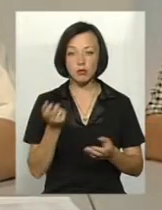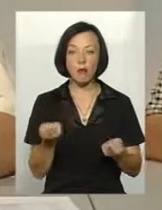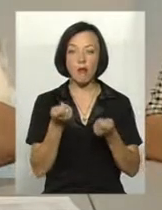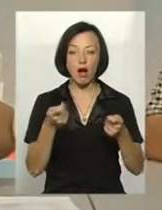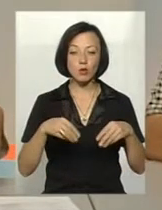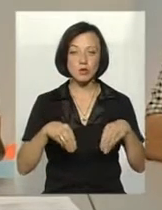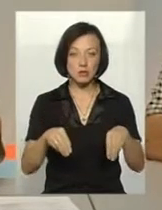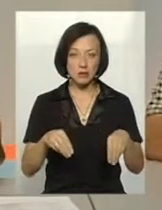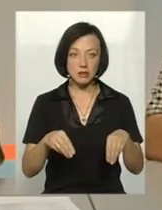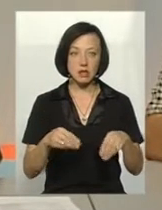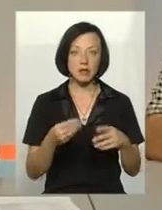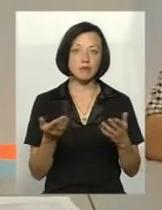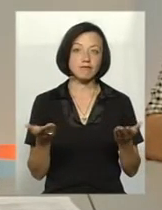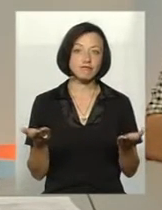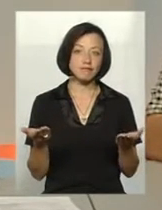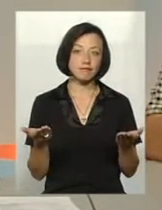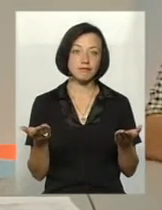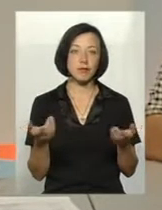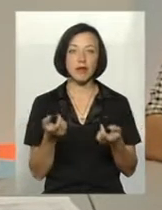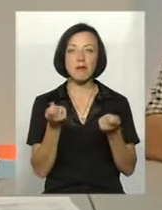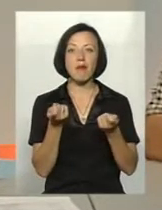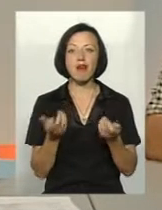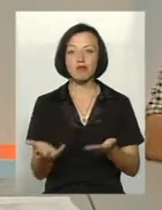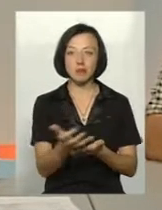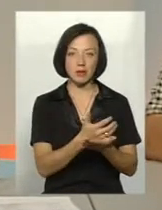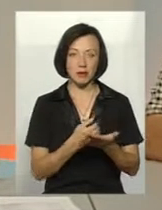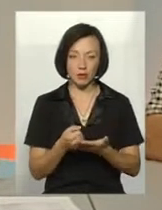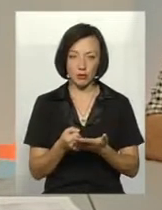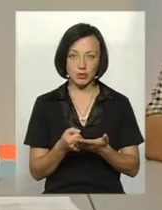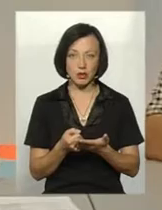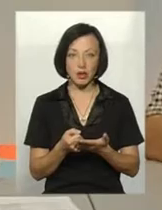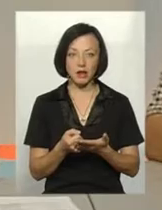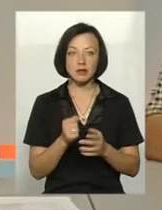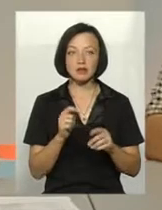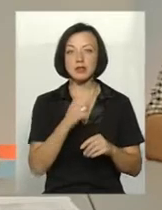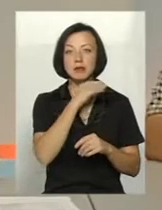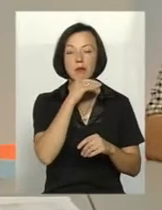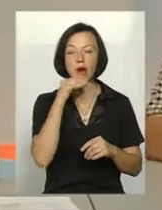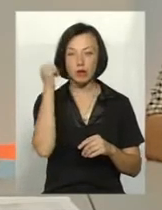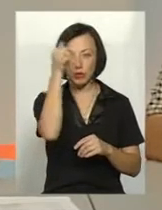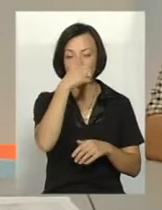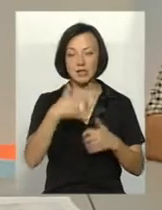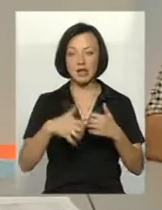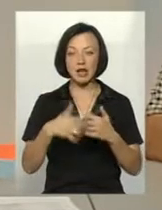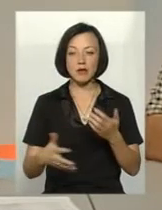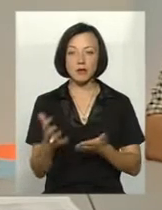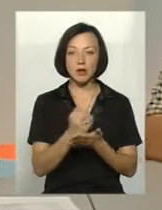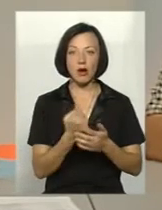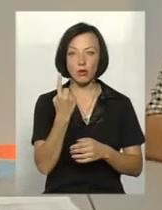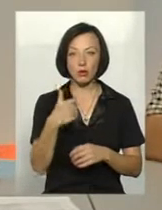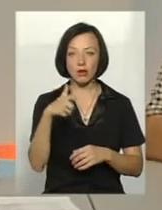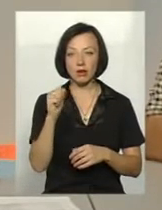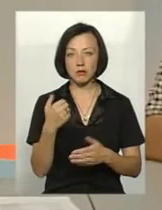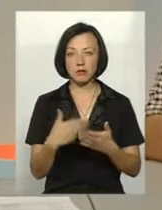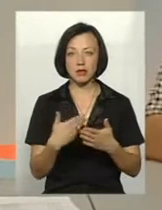Вона заручниця своєї низької урожайності. За багато років середня урожайність з гектара гречки